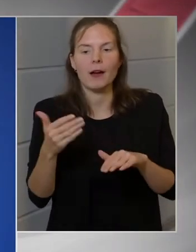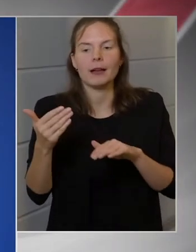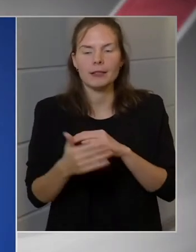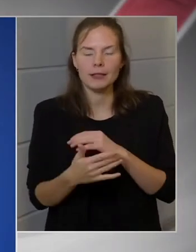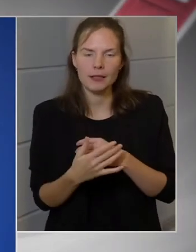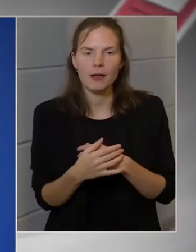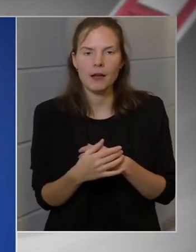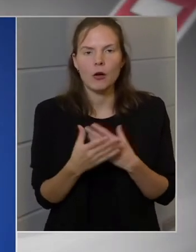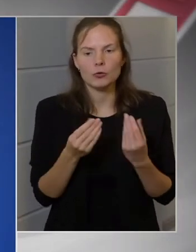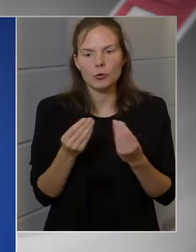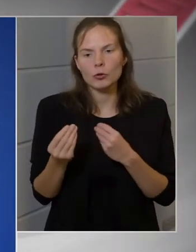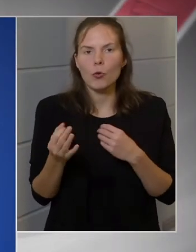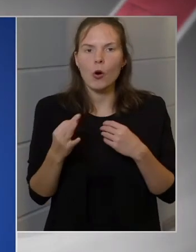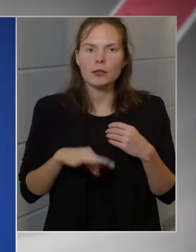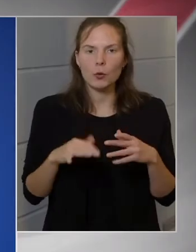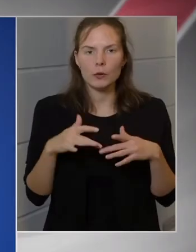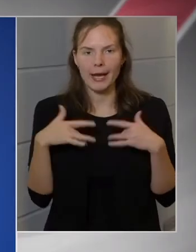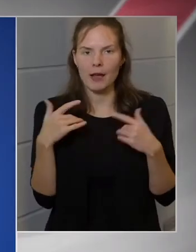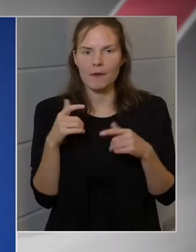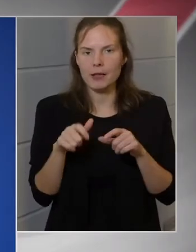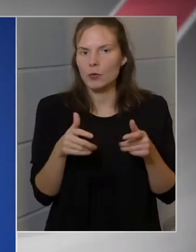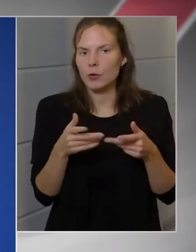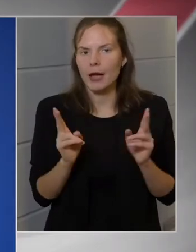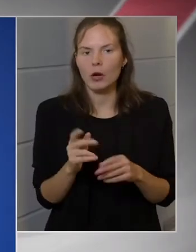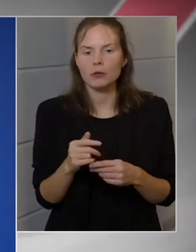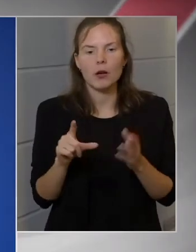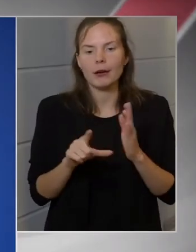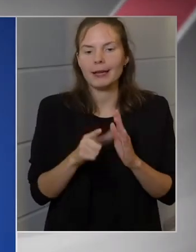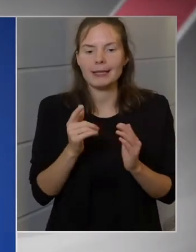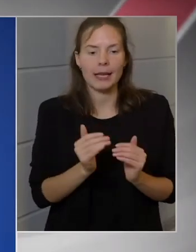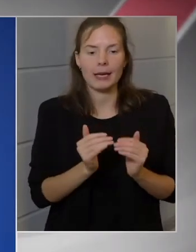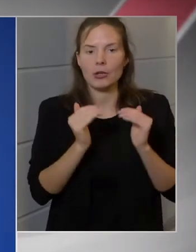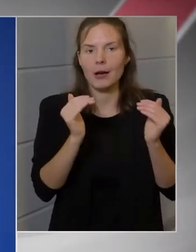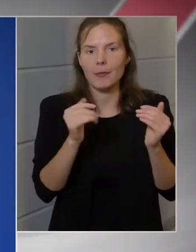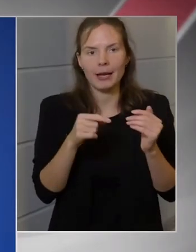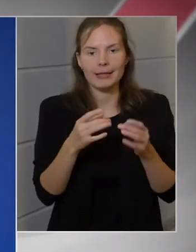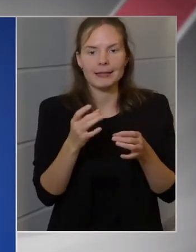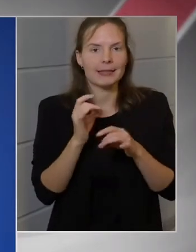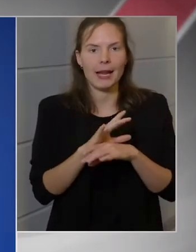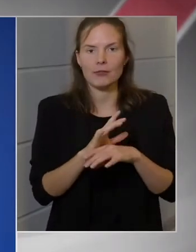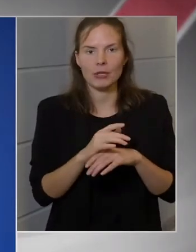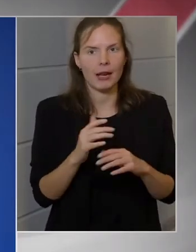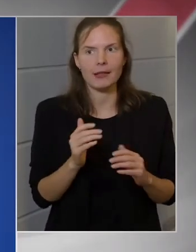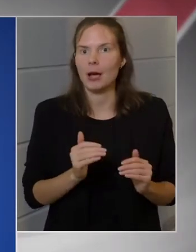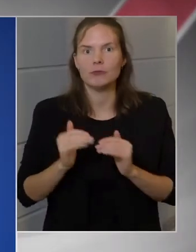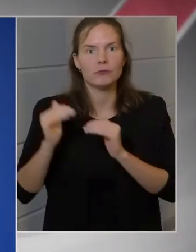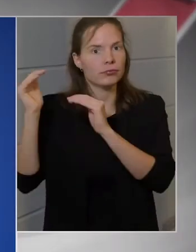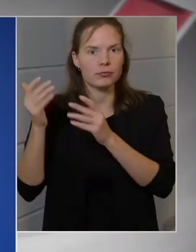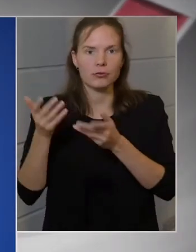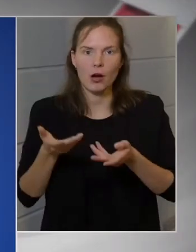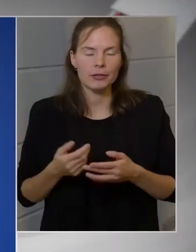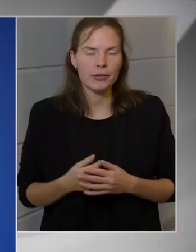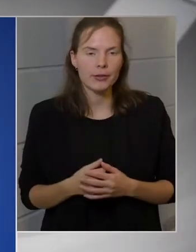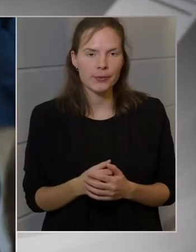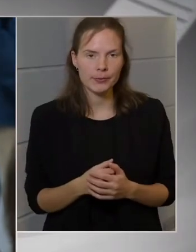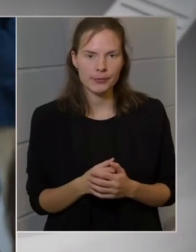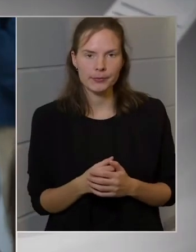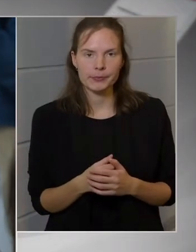annak nagyon sok haszonélvezője van, és ebben a kétszeres emelkedés az, hála a Jóistennek, nem tetszik a nagy emelkedések közé.